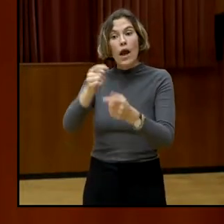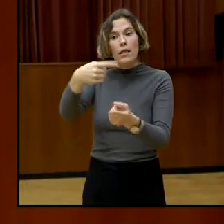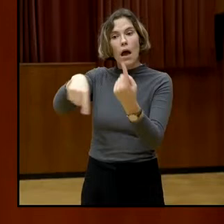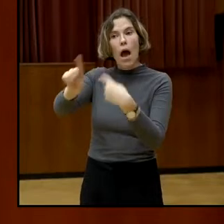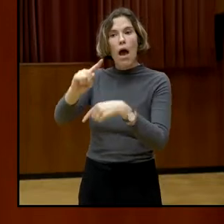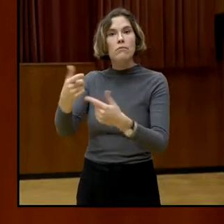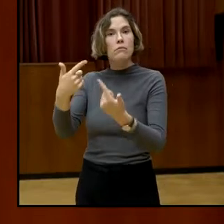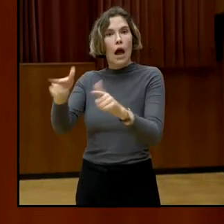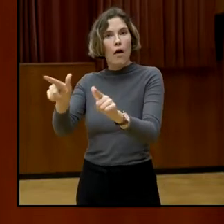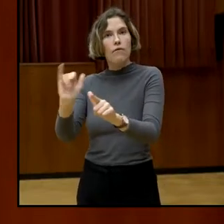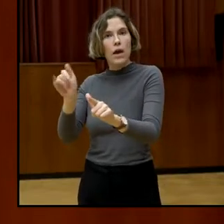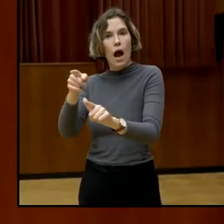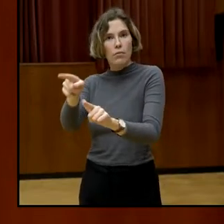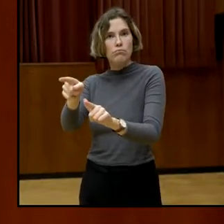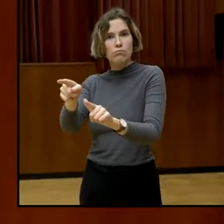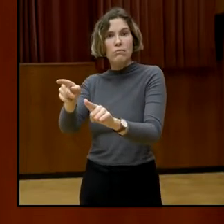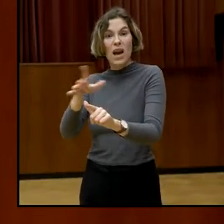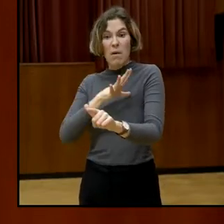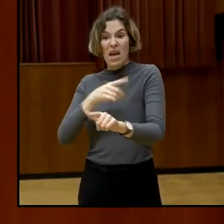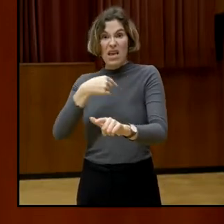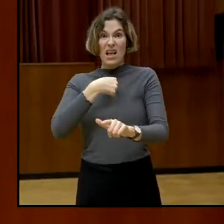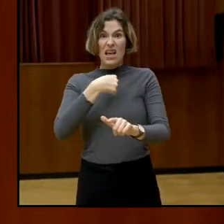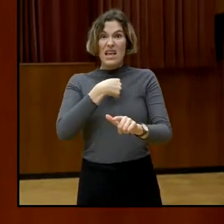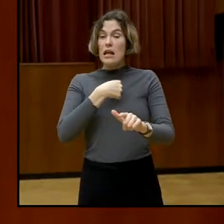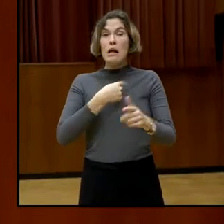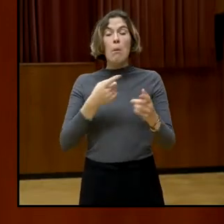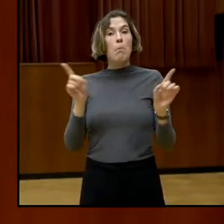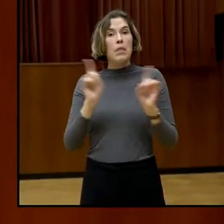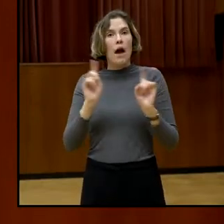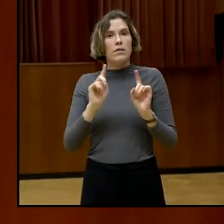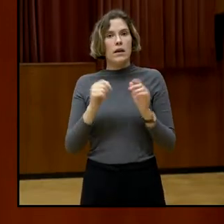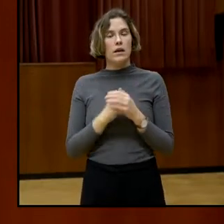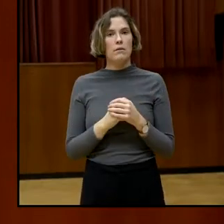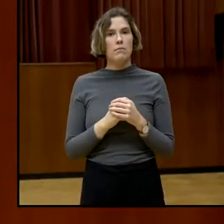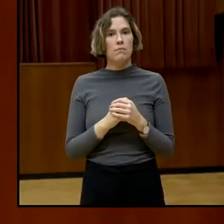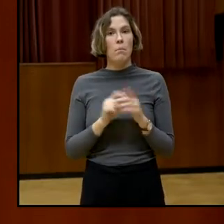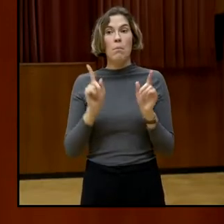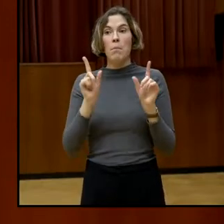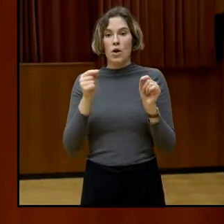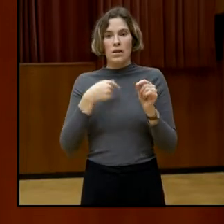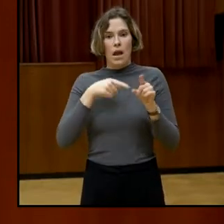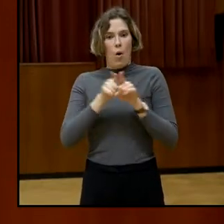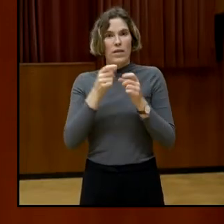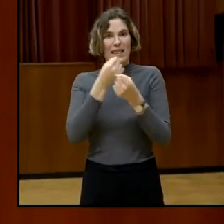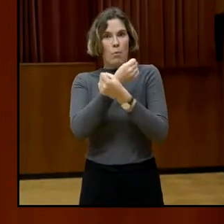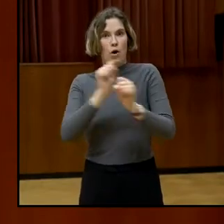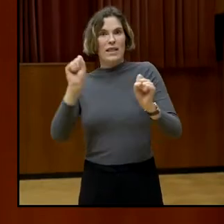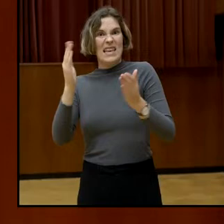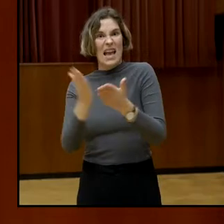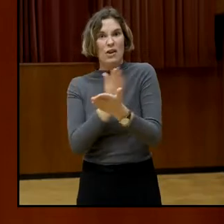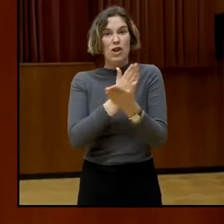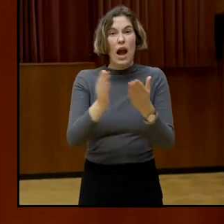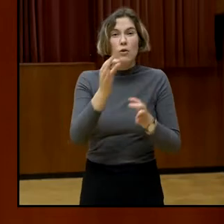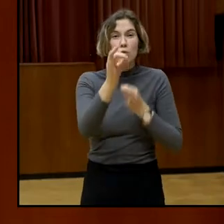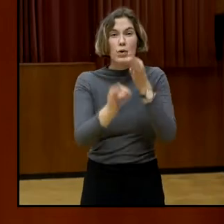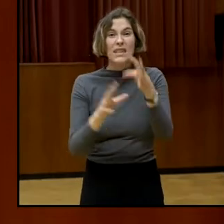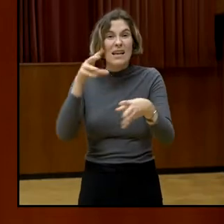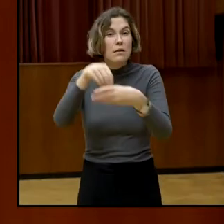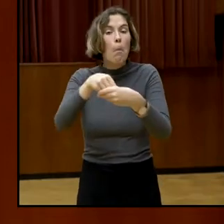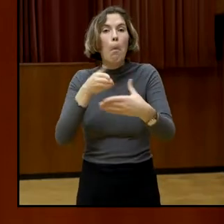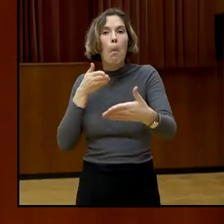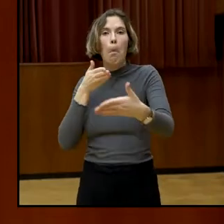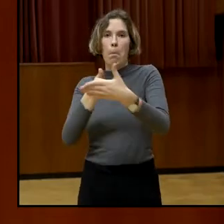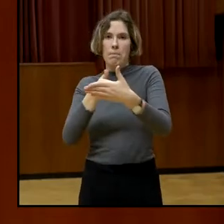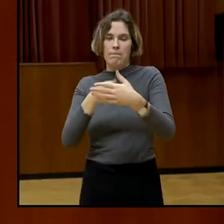werden, bleibt das den nicht wahlberechtigten jungen Menschen verwehrt. Während diese Jugendlichen in vielen anderen